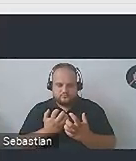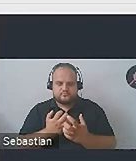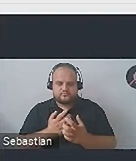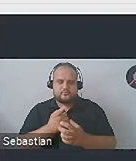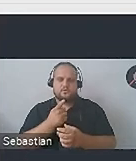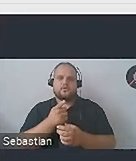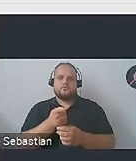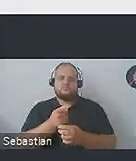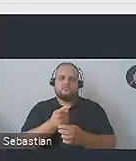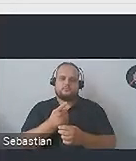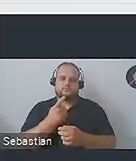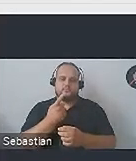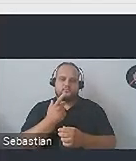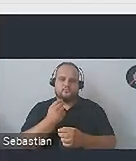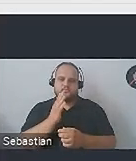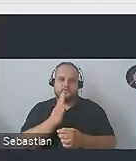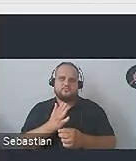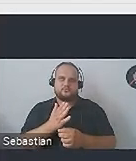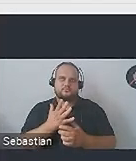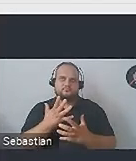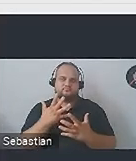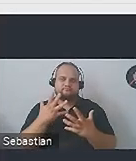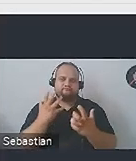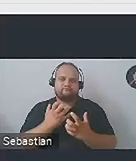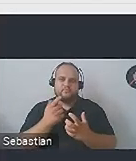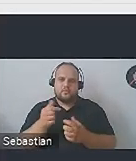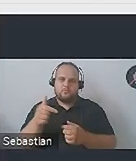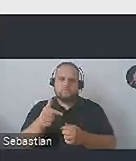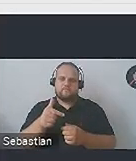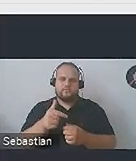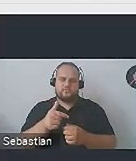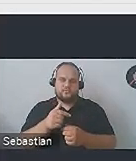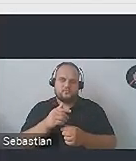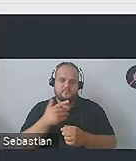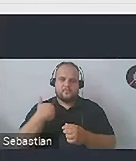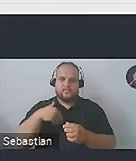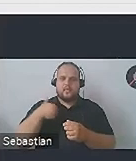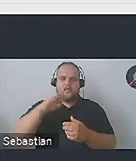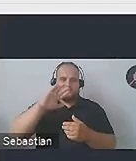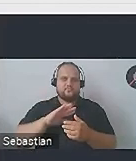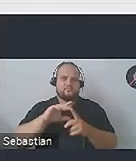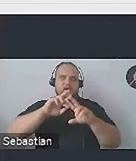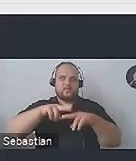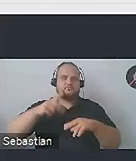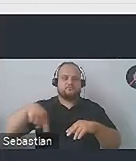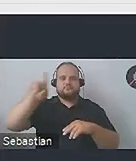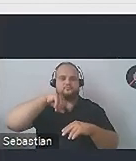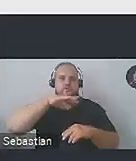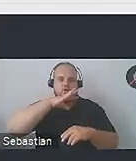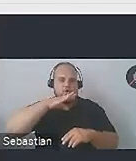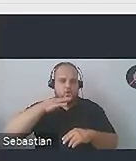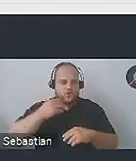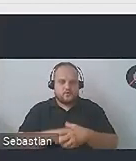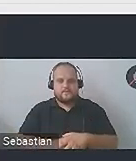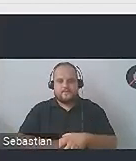prawdopodobnie nie będzie się, takie przyciemnienie nieznaczne, nie powinno się gryźć. Zresztą Waszej identyfikacji wizualnej.